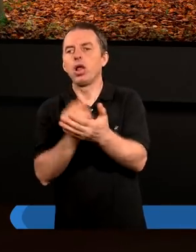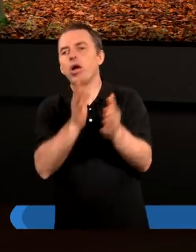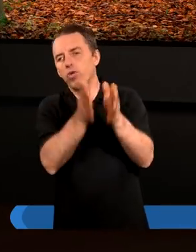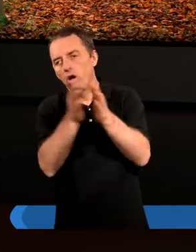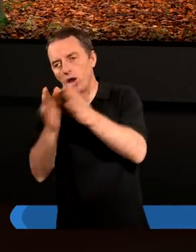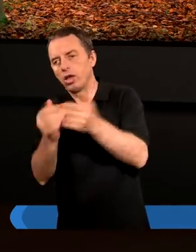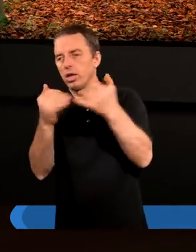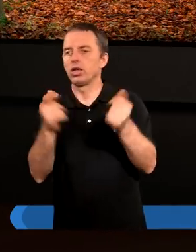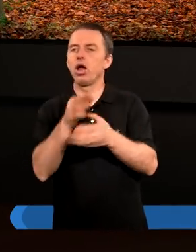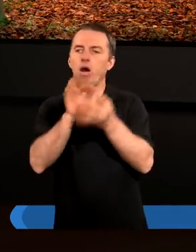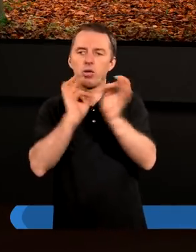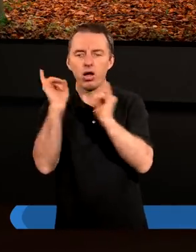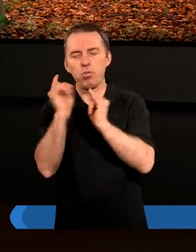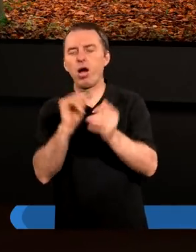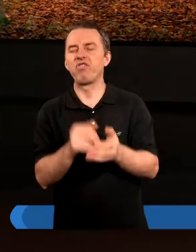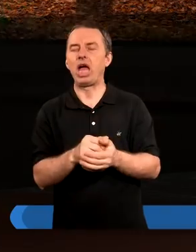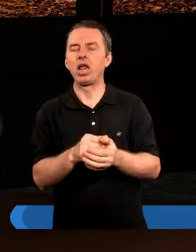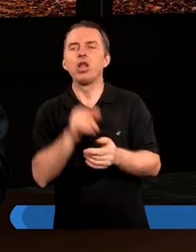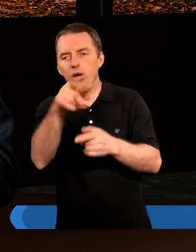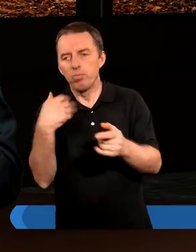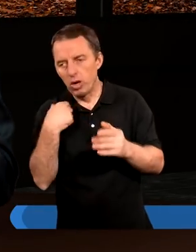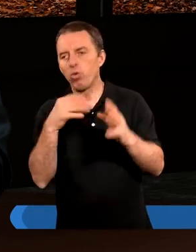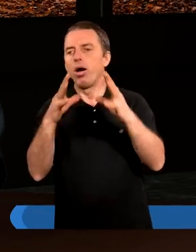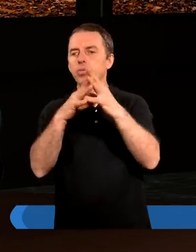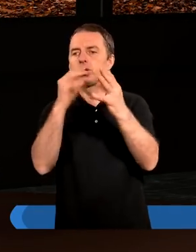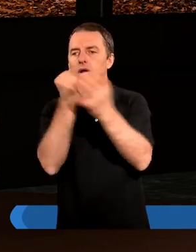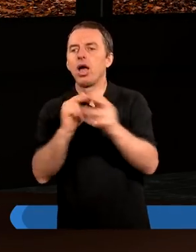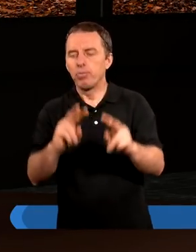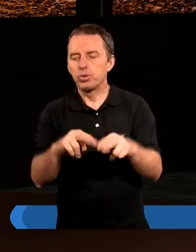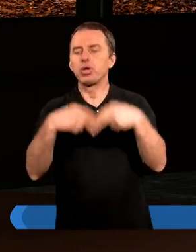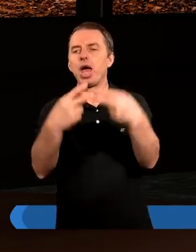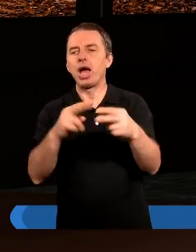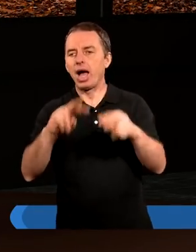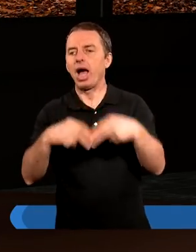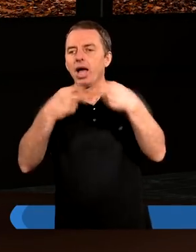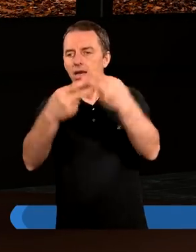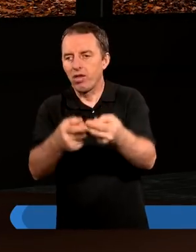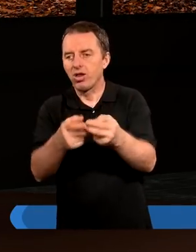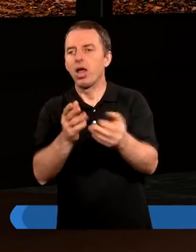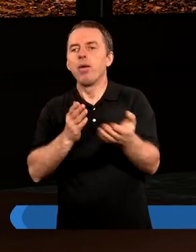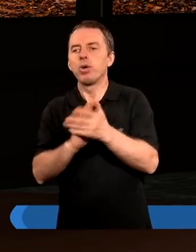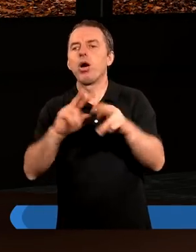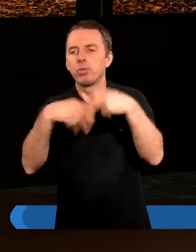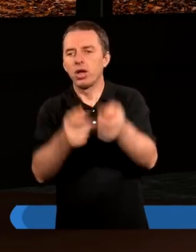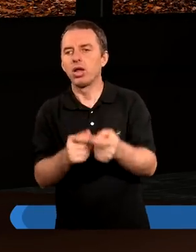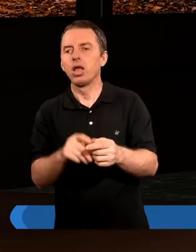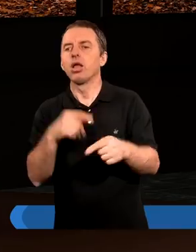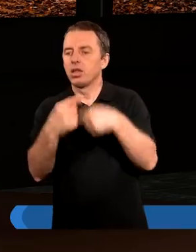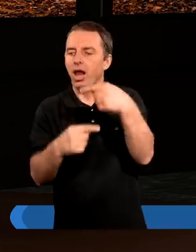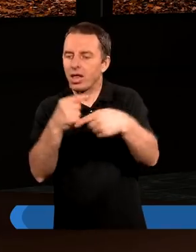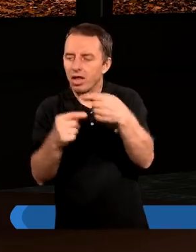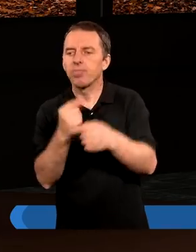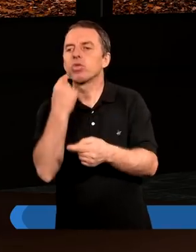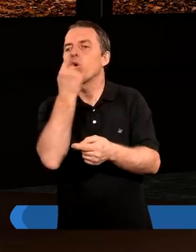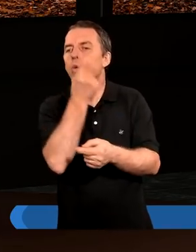kolei wszystkich tych przykazach. Bo takie było przykazanie. Przekazywane, to się mówi, przekazywane w tradycji